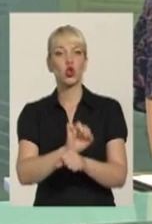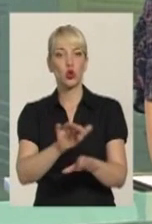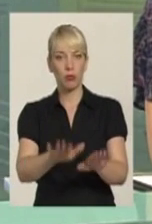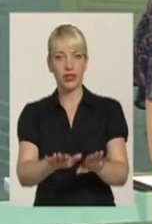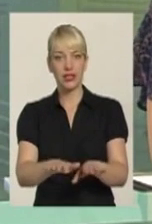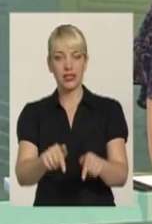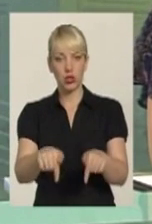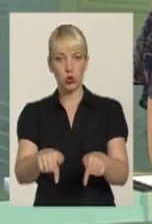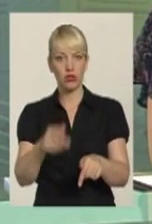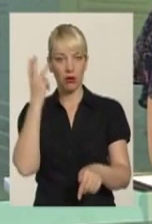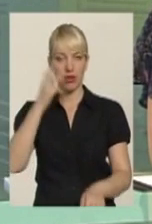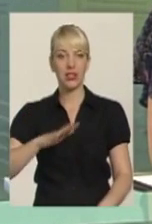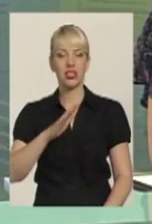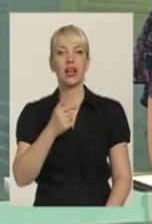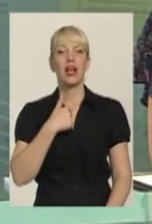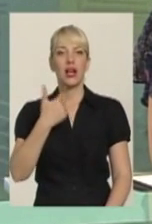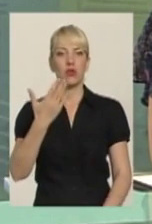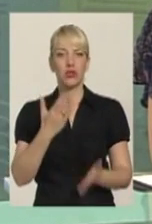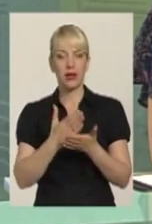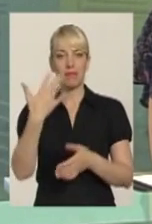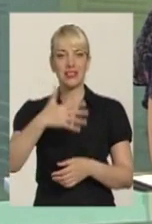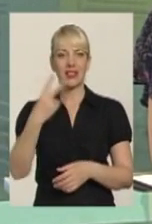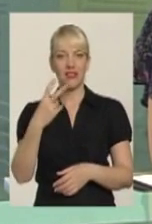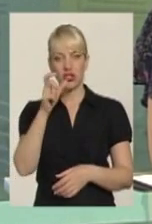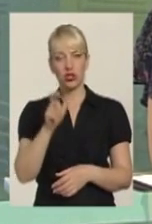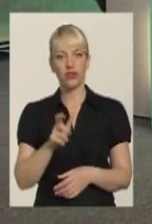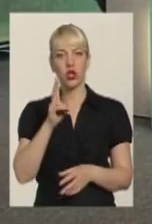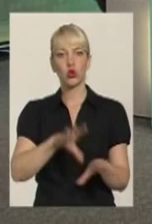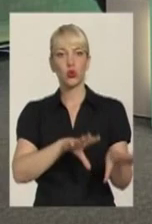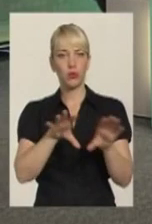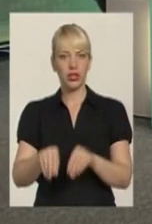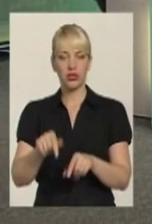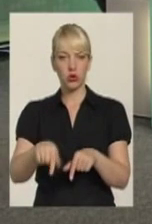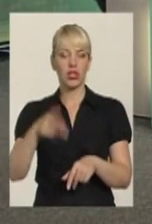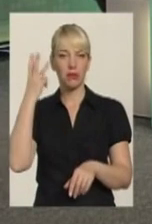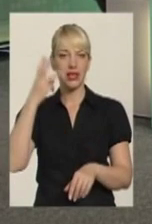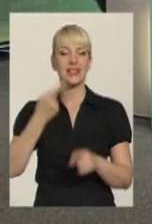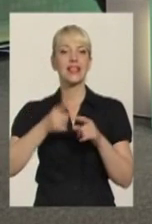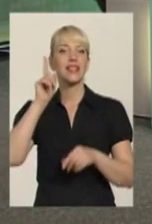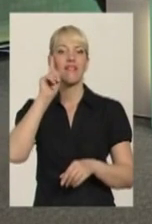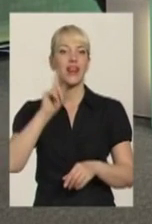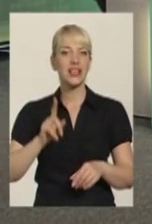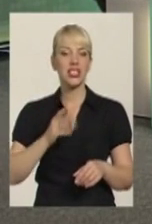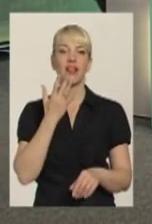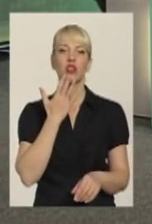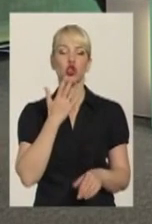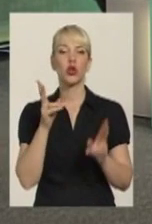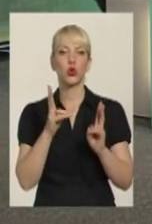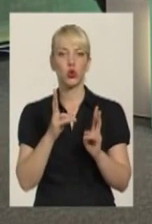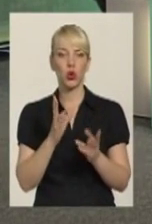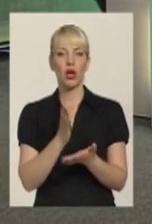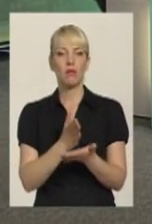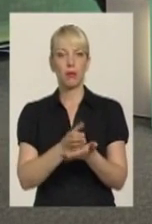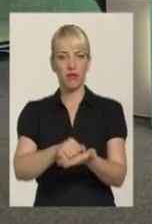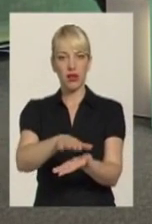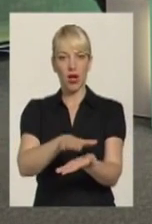Хмельниччині. На Хмельниччині до нас переїхало 52 чоловіка. Це є і люди єврейської національності, які перебувають в нас